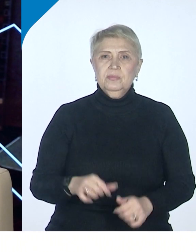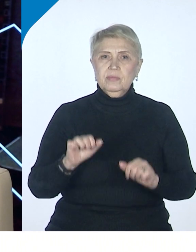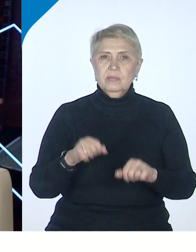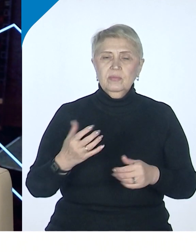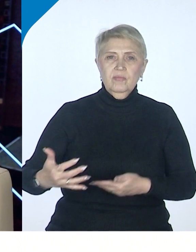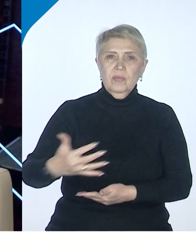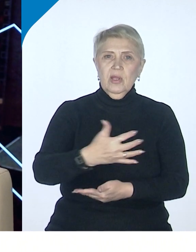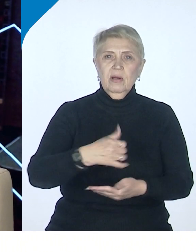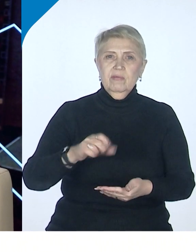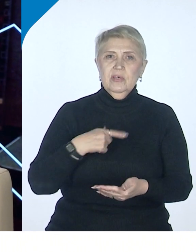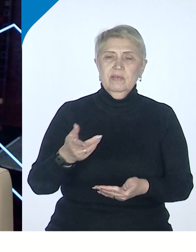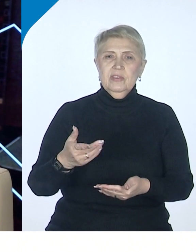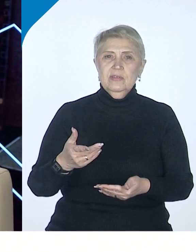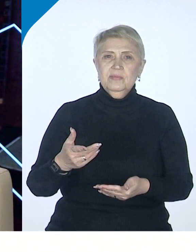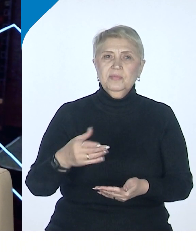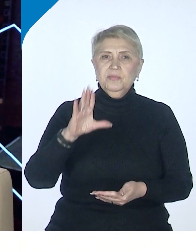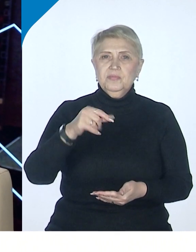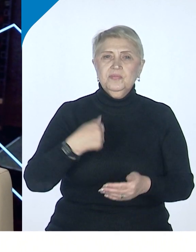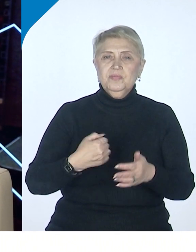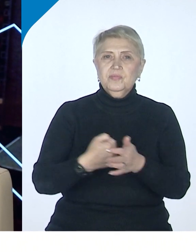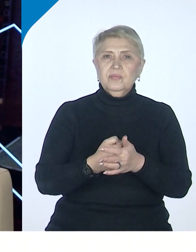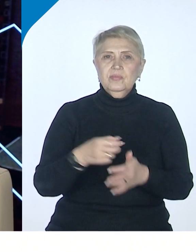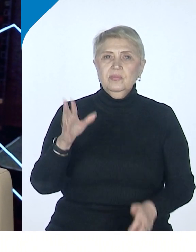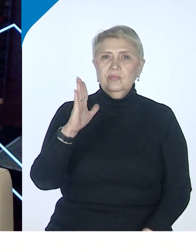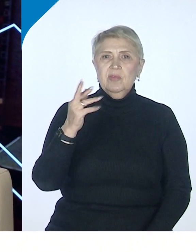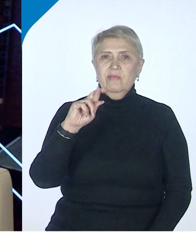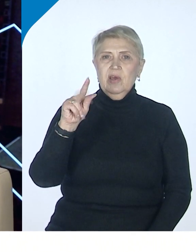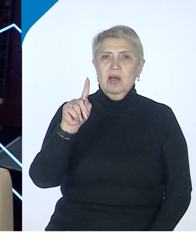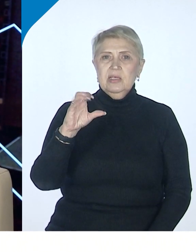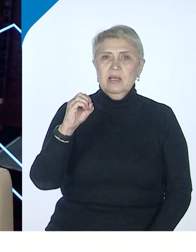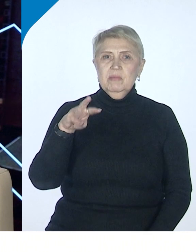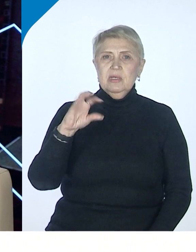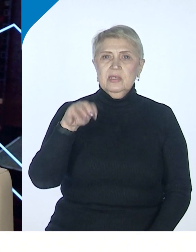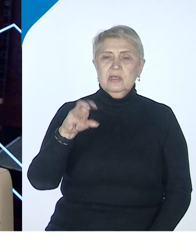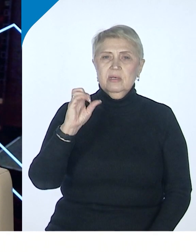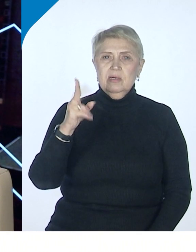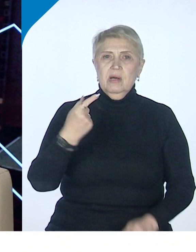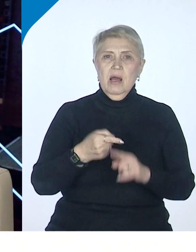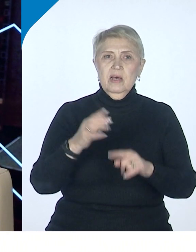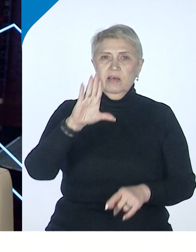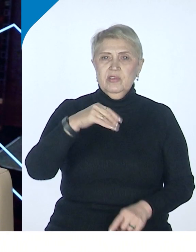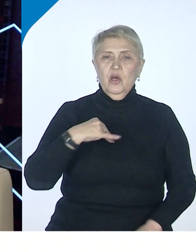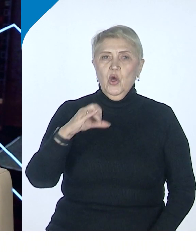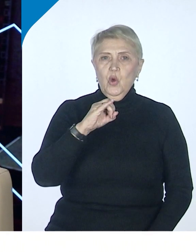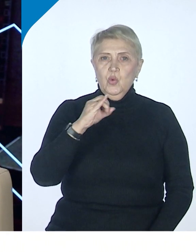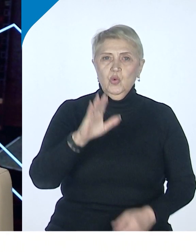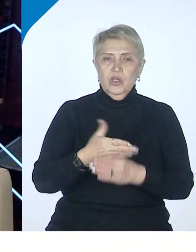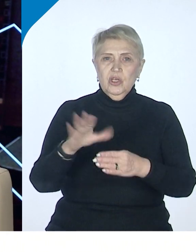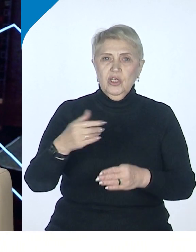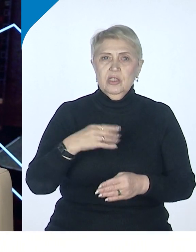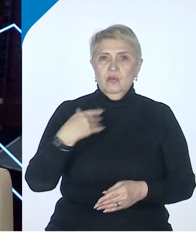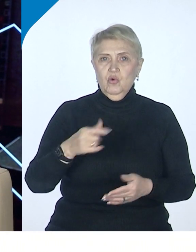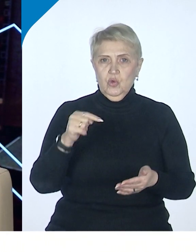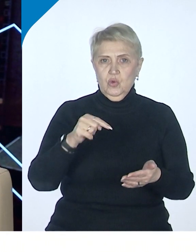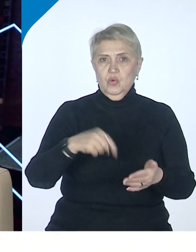охватывать все вплоть до Вяземского и даже до Бикина. То есть, вся вот эта южная часть, она сюда подходит.